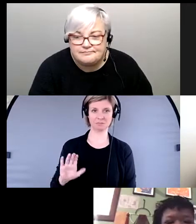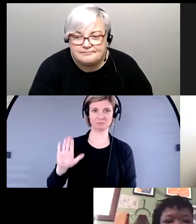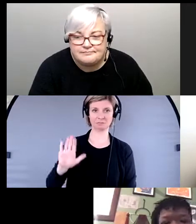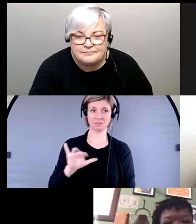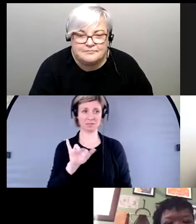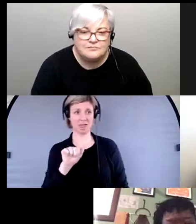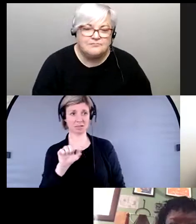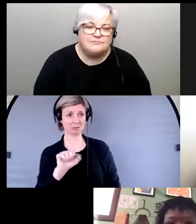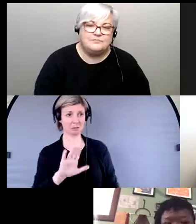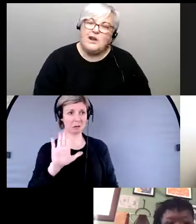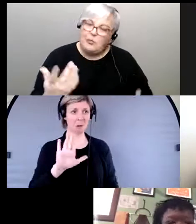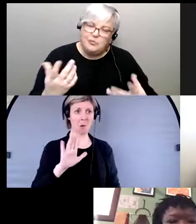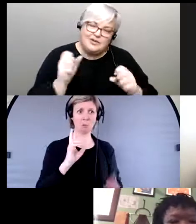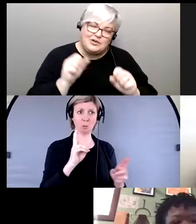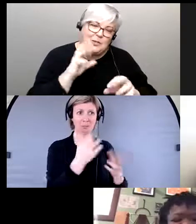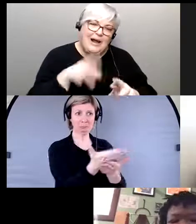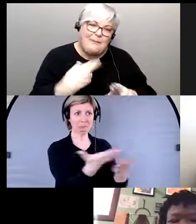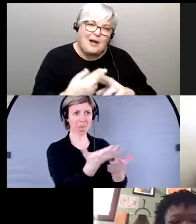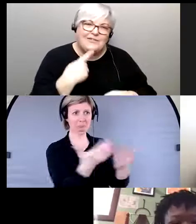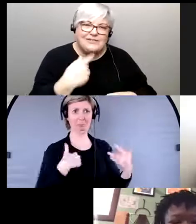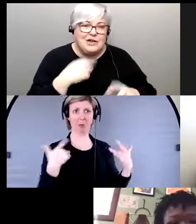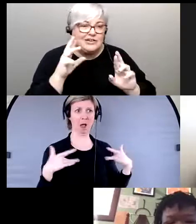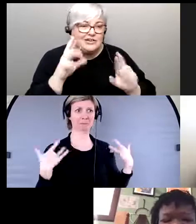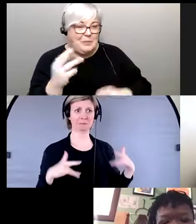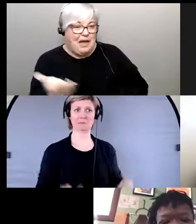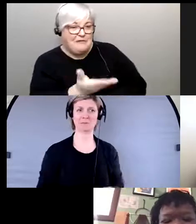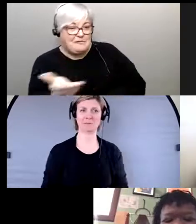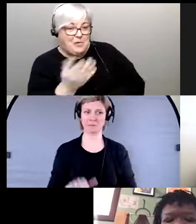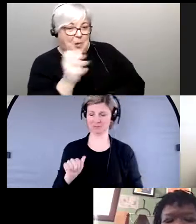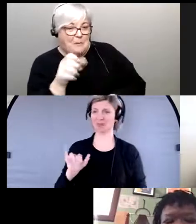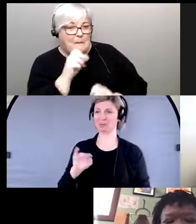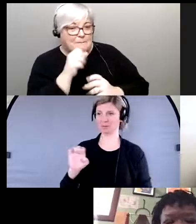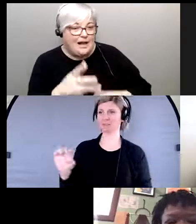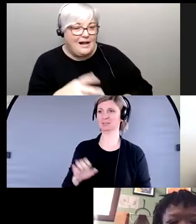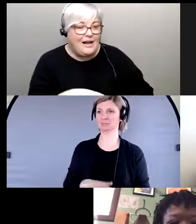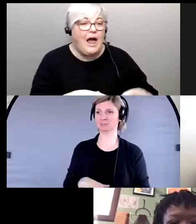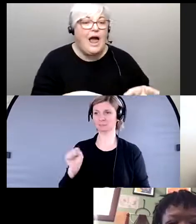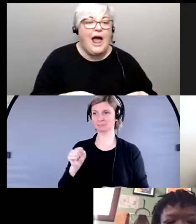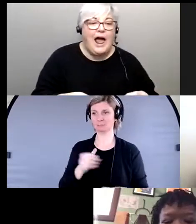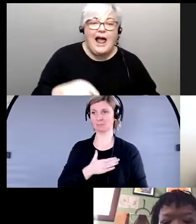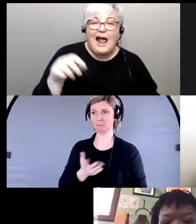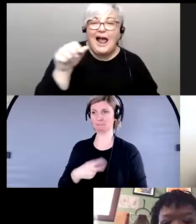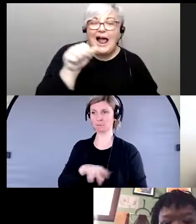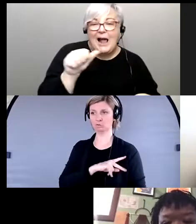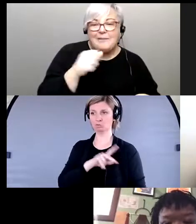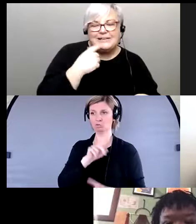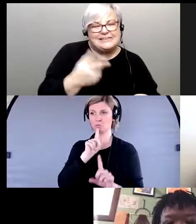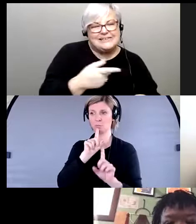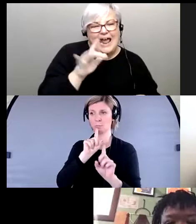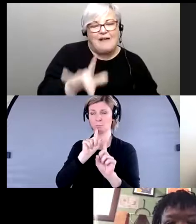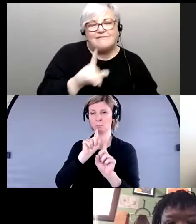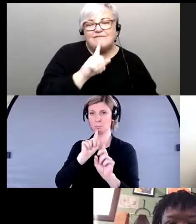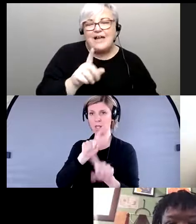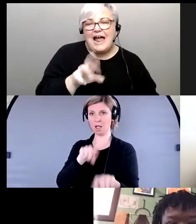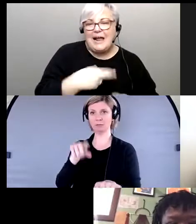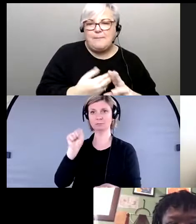oui je pourrais je peux répondre je vais dire j'espère qu'une de vous pourrait parler ah oui bon c'est peut une réponse un peu plus personnelle